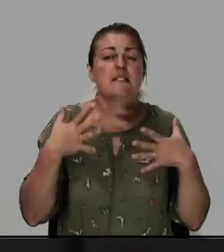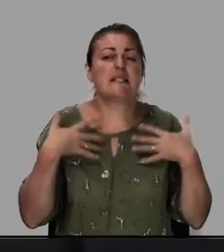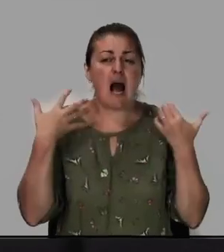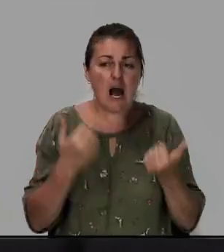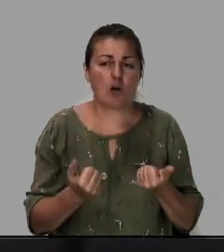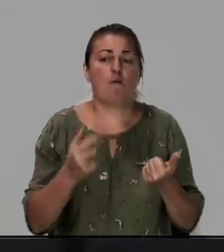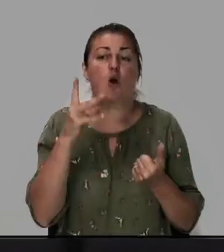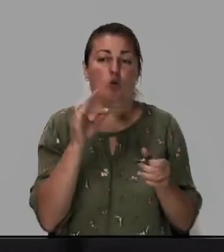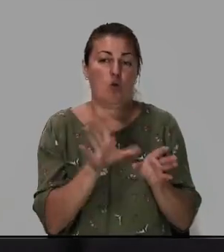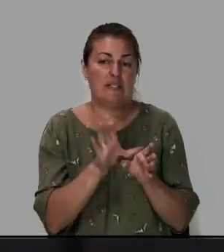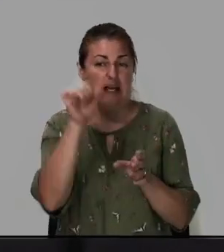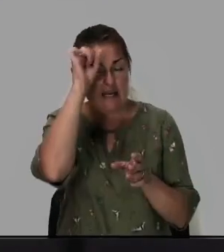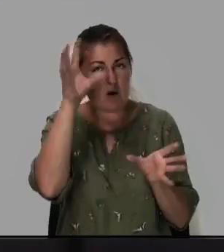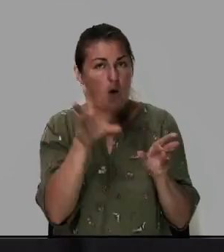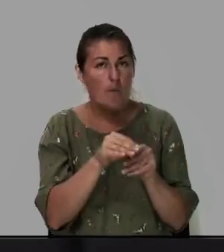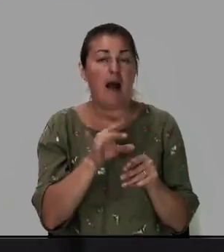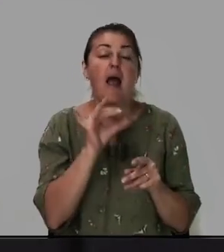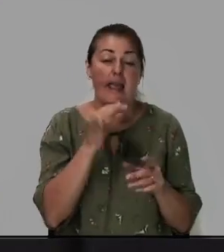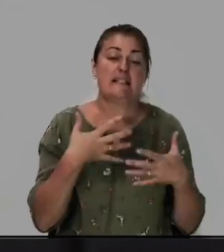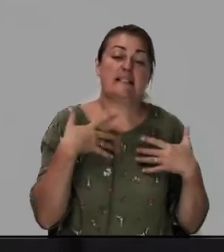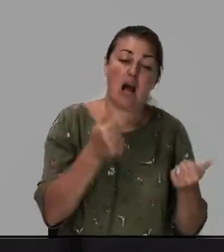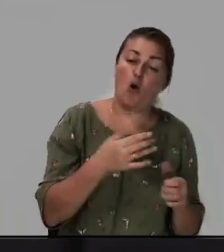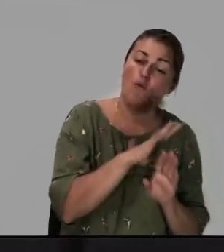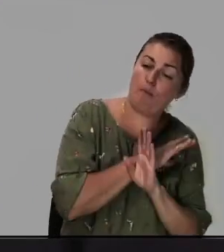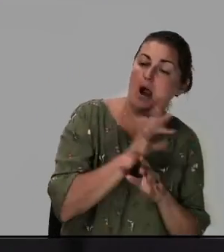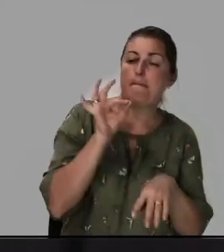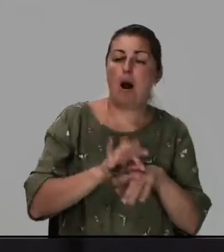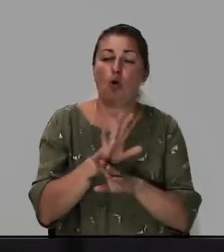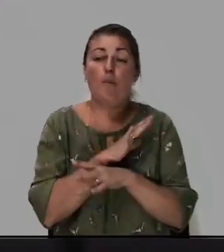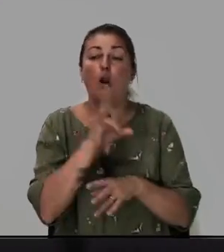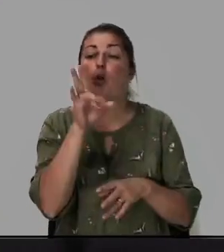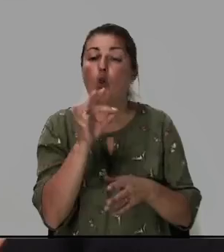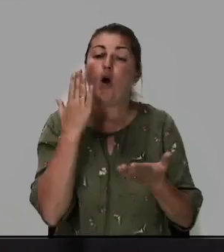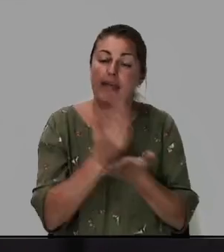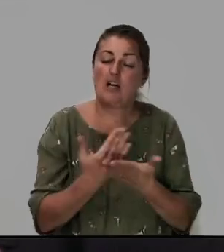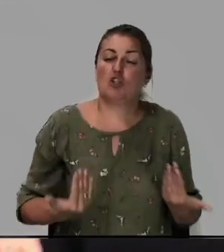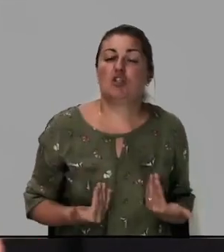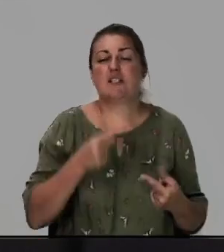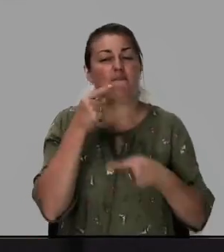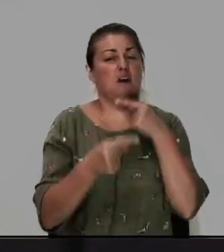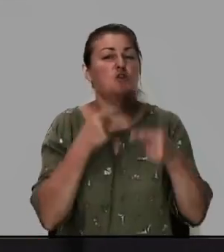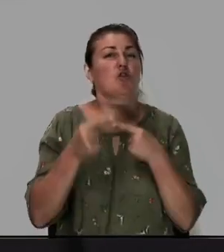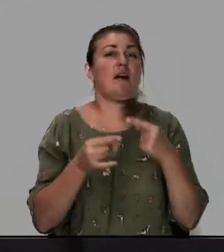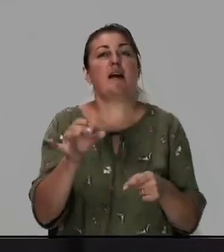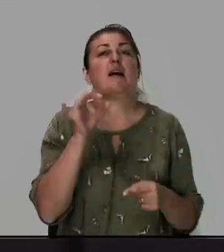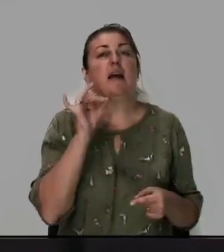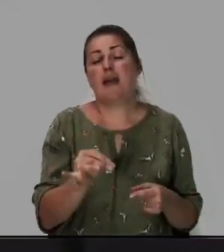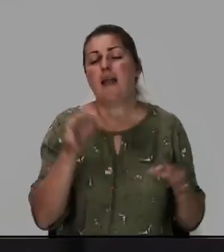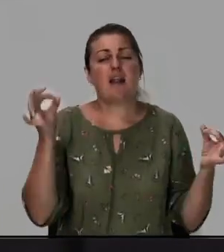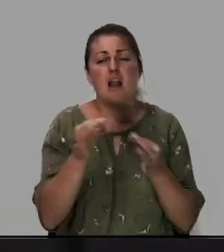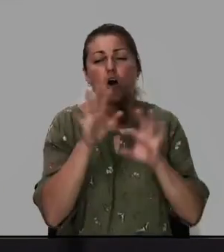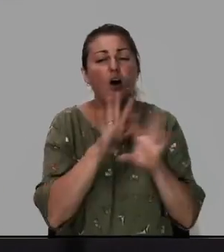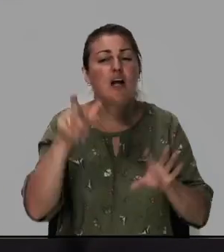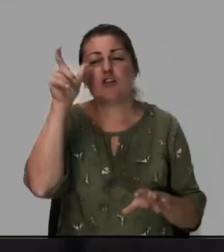но с грехом. И здоровый умирает, и больной умирает, но есть жизнь вечная. И никогда